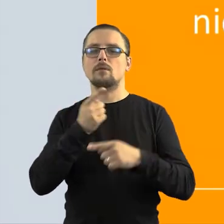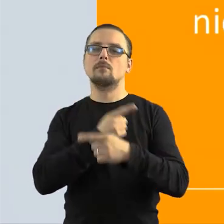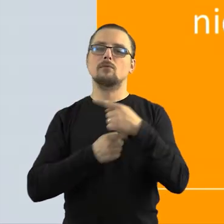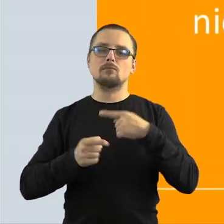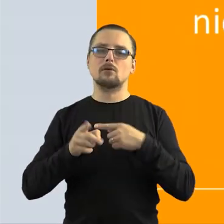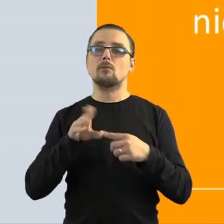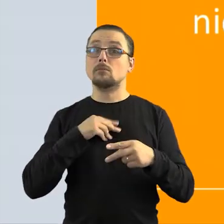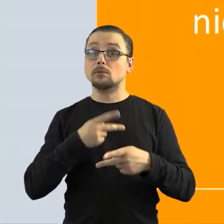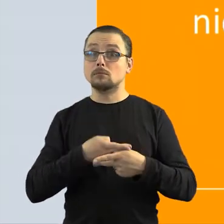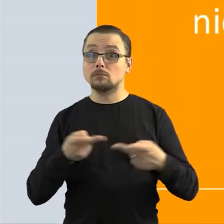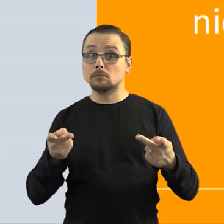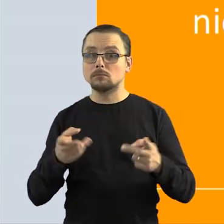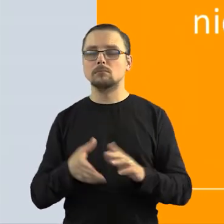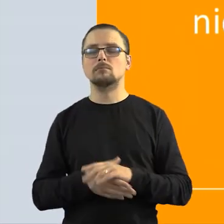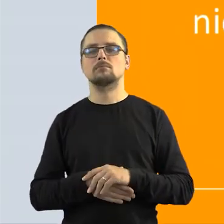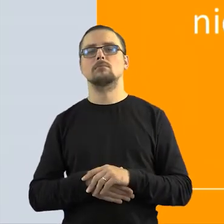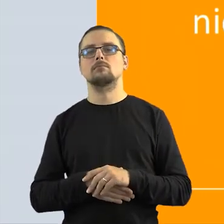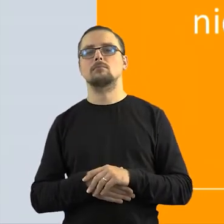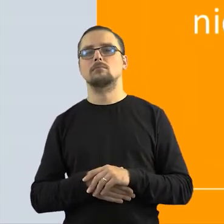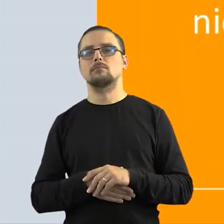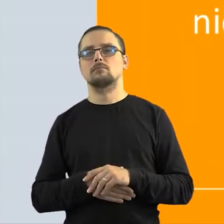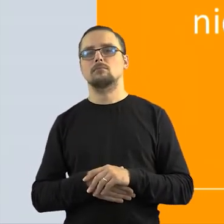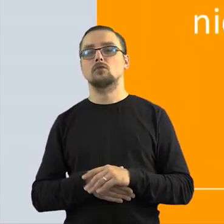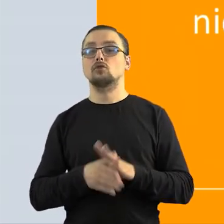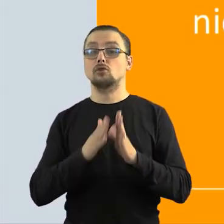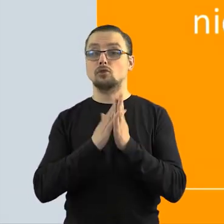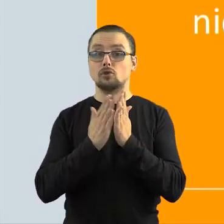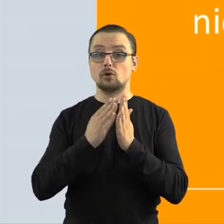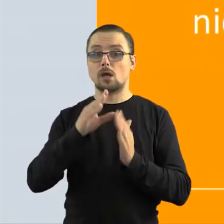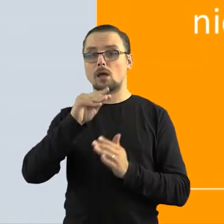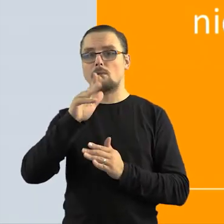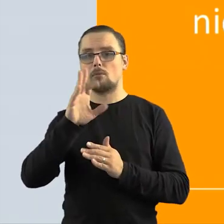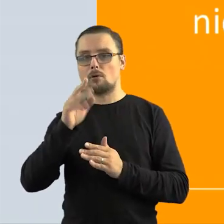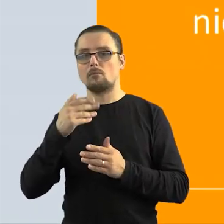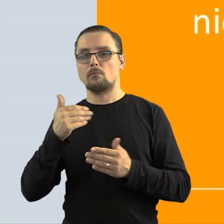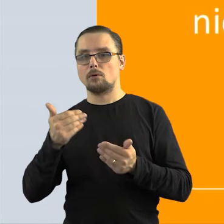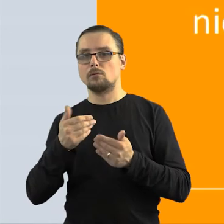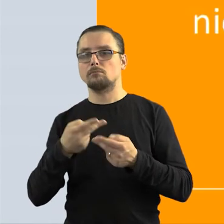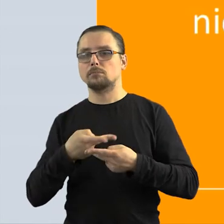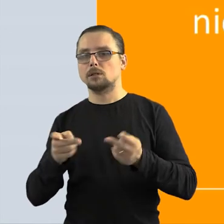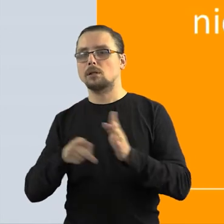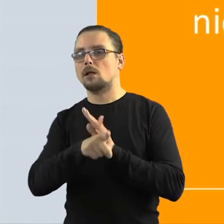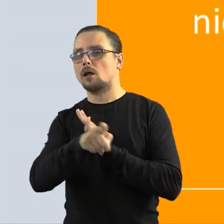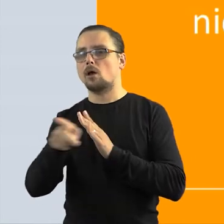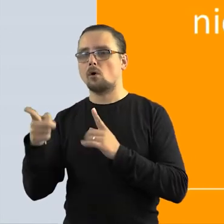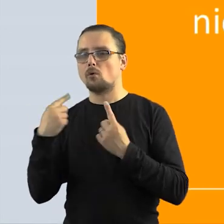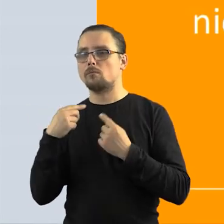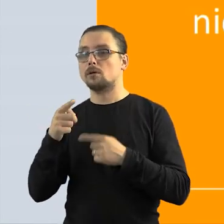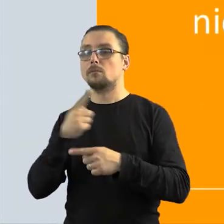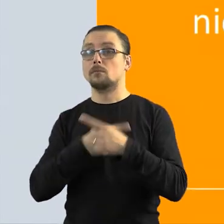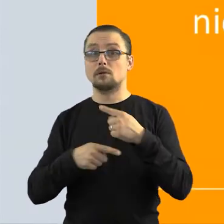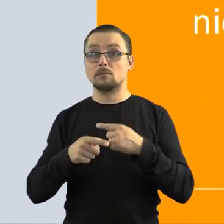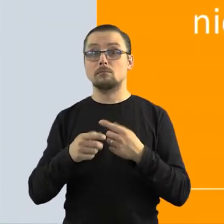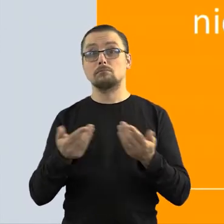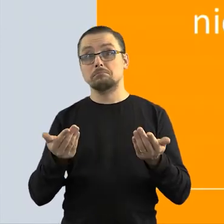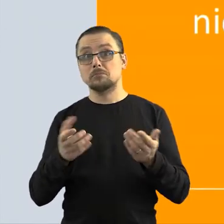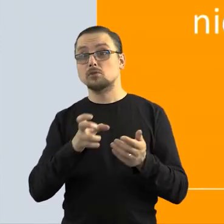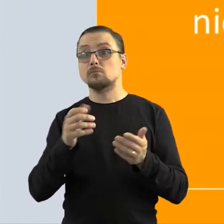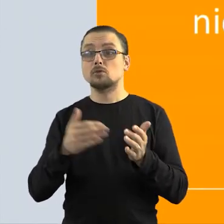e-booki, a osoby z niepełnosprawnościami. To znaczy, czy można właśnie rozpowszechniać książki w formie e-booków